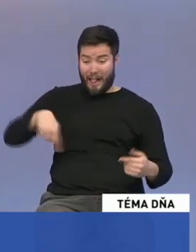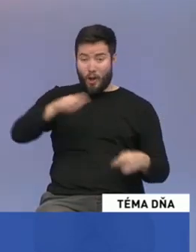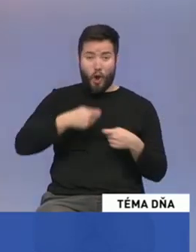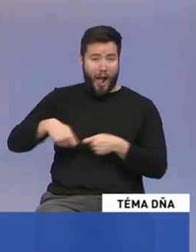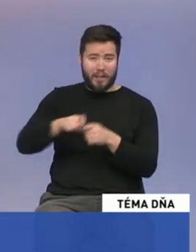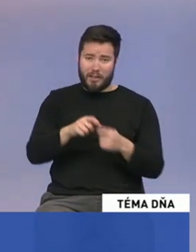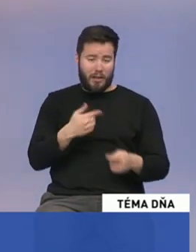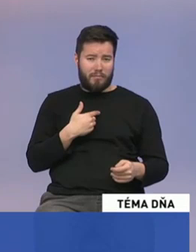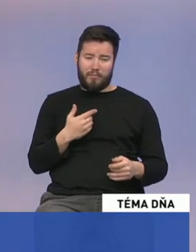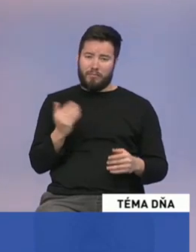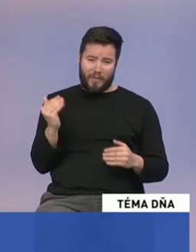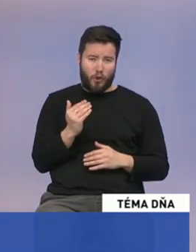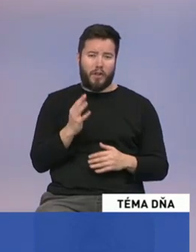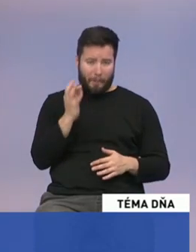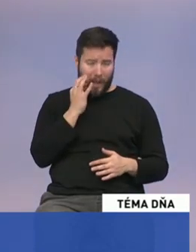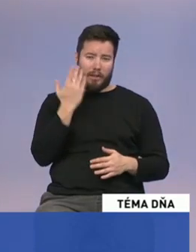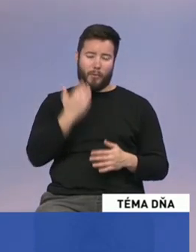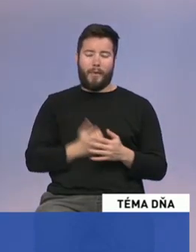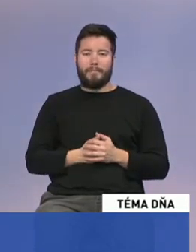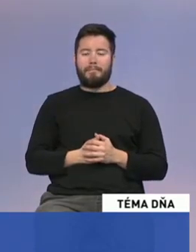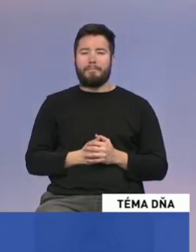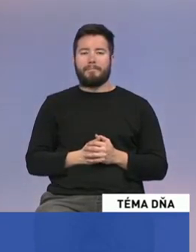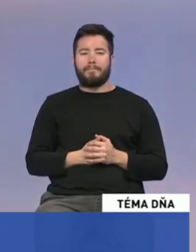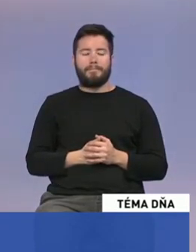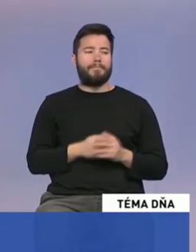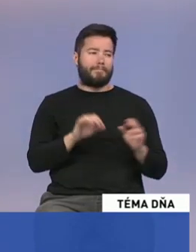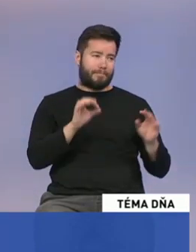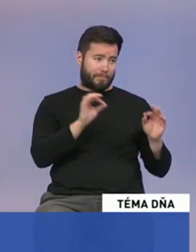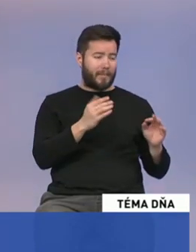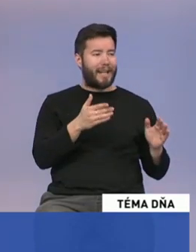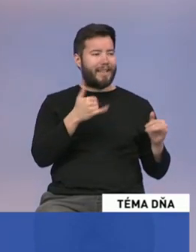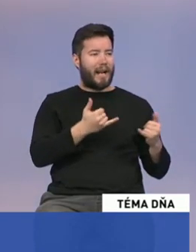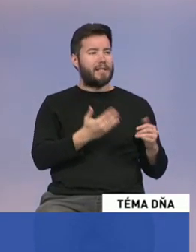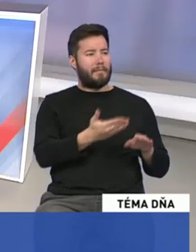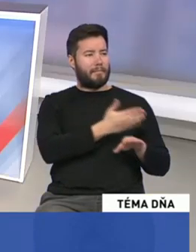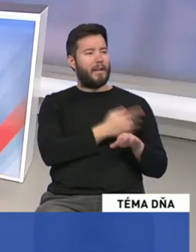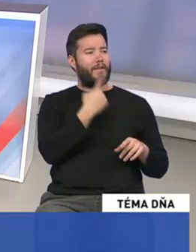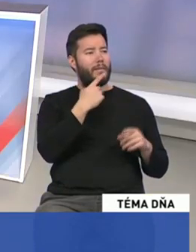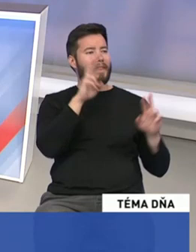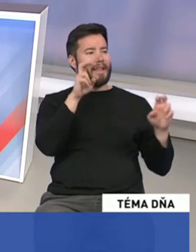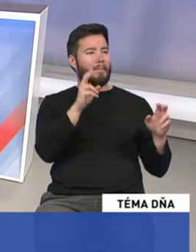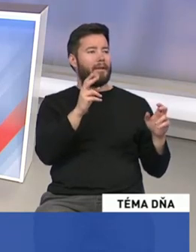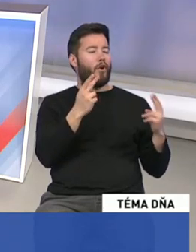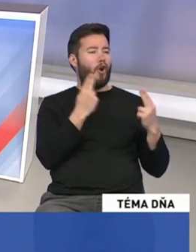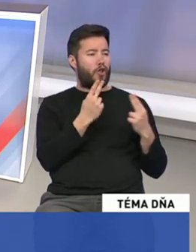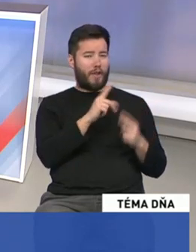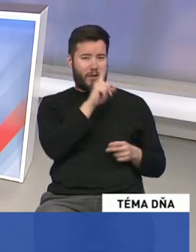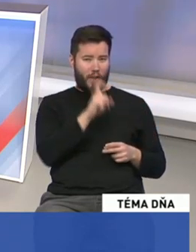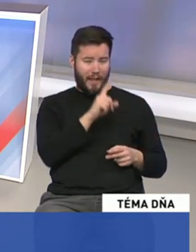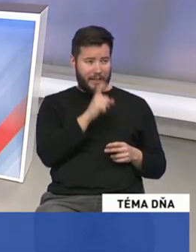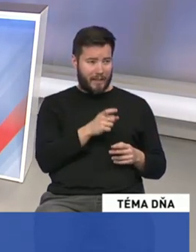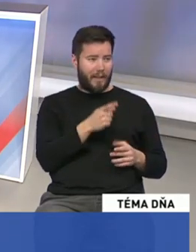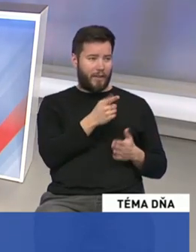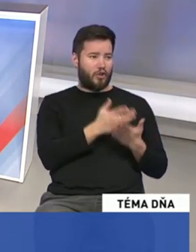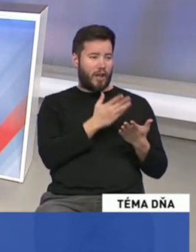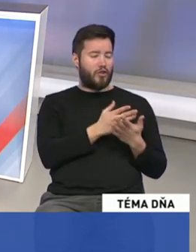Skôr ako prejdeme k hodnotovým otázkám, pretože ty aj vy často komunikujete v parlamente, a teraz je to najmä istambulsky dohovor, o ktorom sa bude rokovať aj na mimoriadnej schôdzi, už